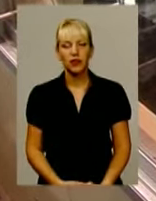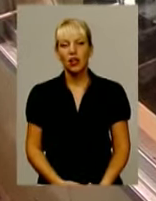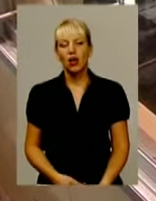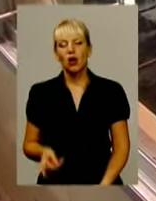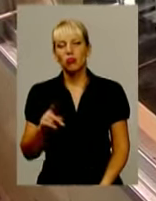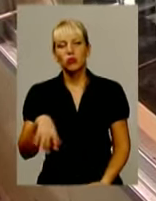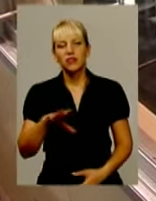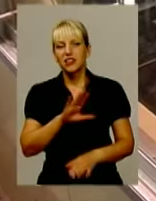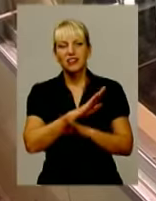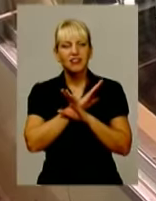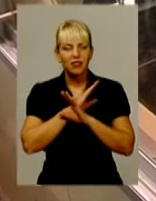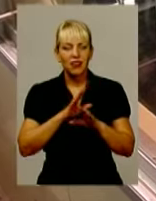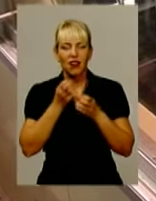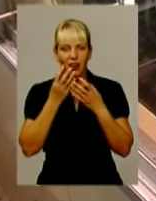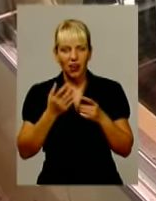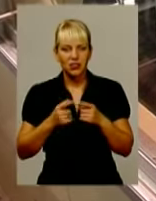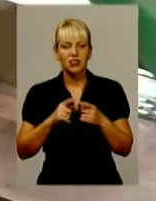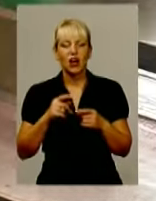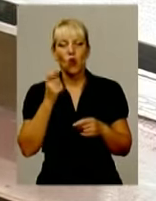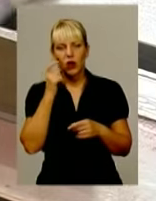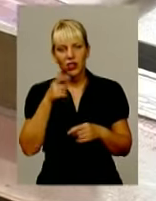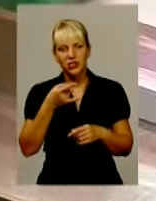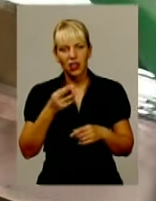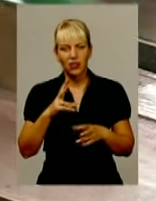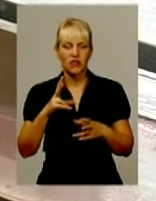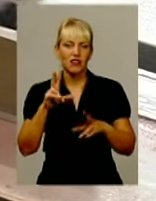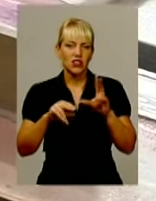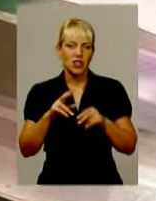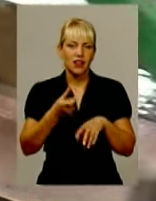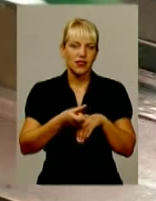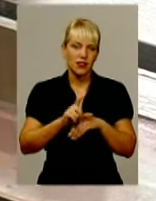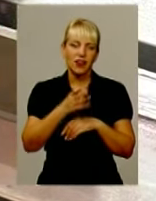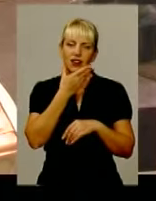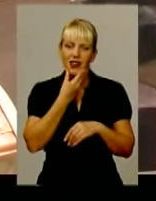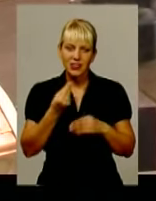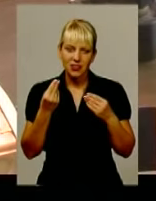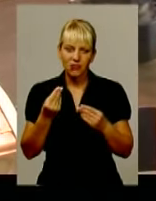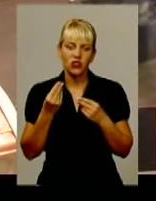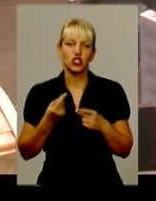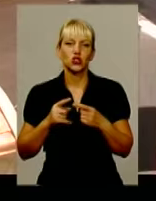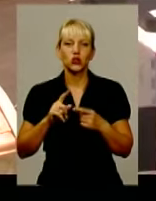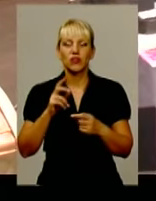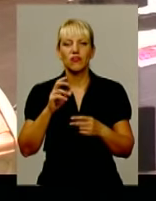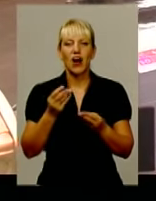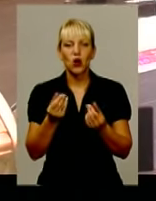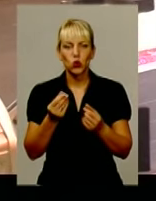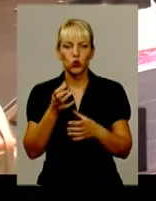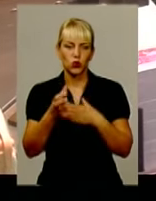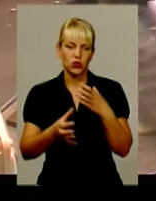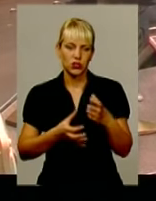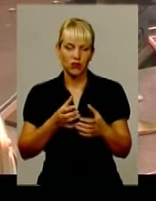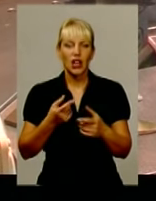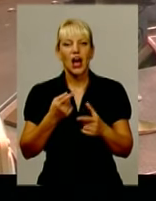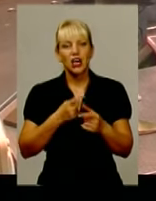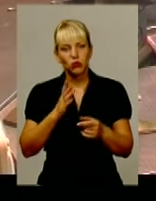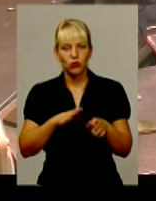негаразди, українську гривню вже двічі визнавали найкрасивішою та найзахищенішою валютою у світі. Втім, чи колись назвуть її стабільною, питання